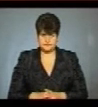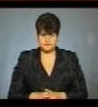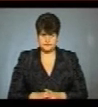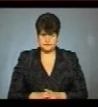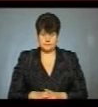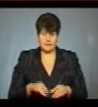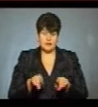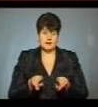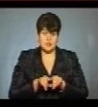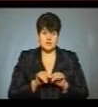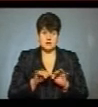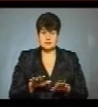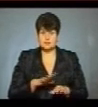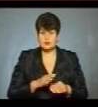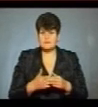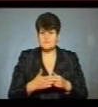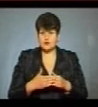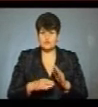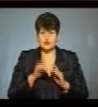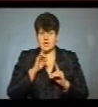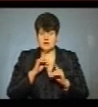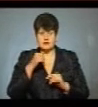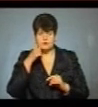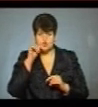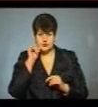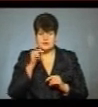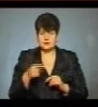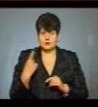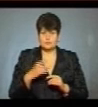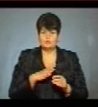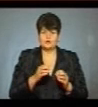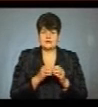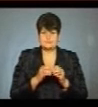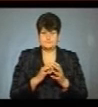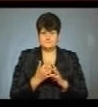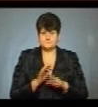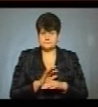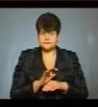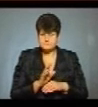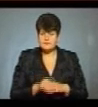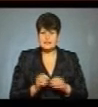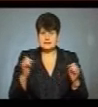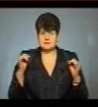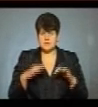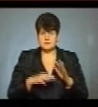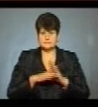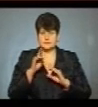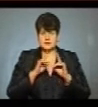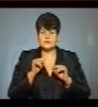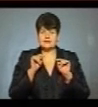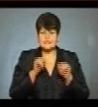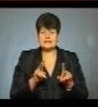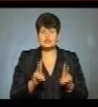Така ж акція відбулася біля Верховної Ради вчора. Від Тернопільщини були 10 аграріїв. Збиралися під парламентом ті,